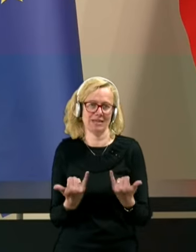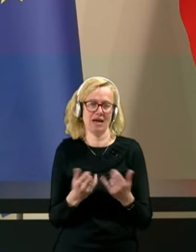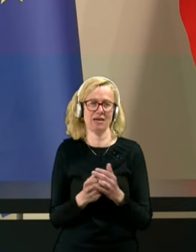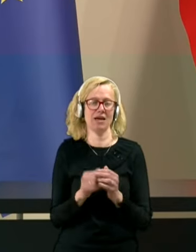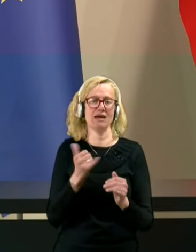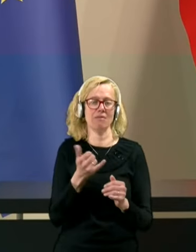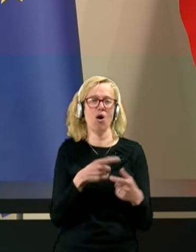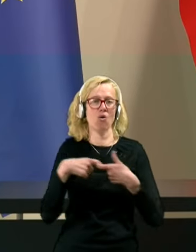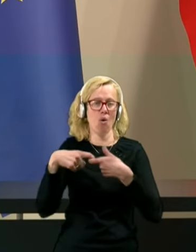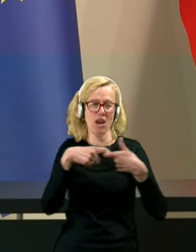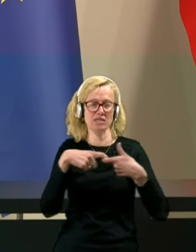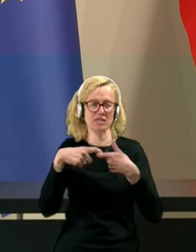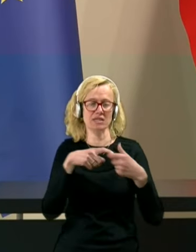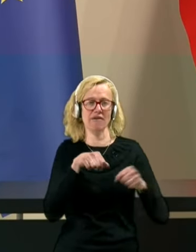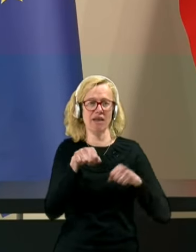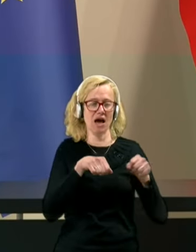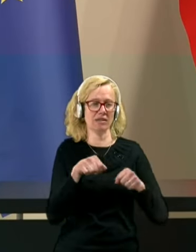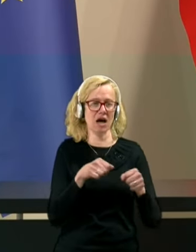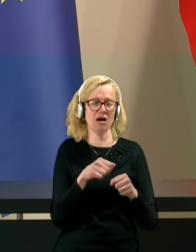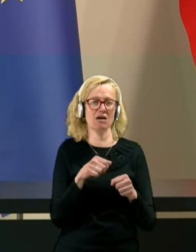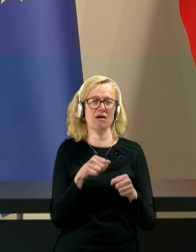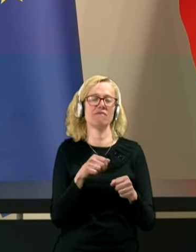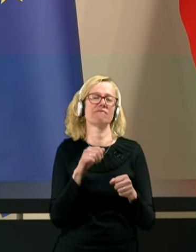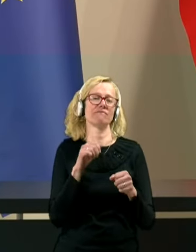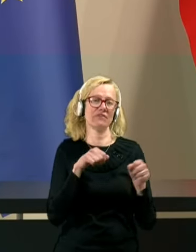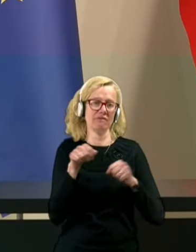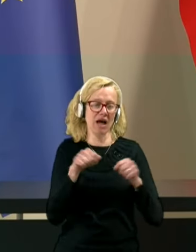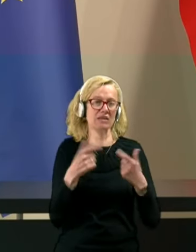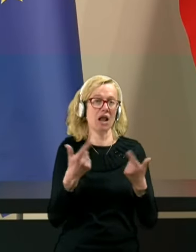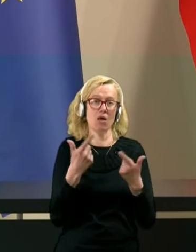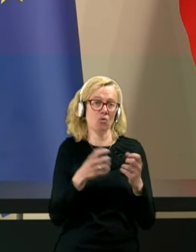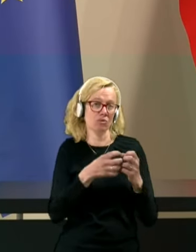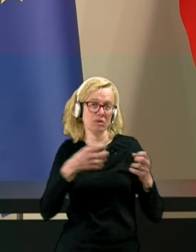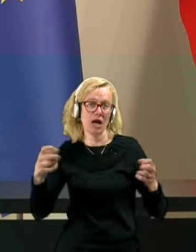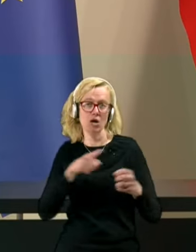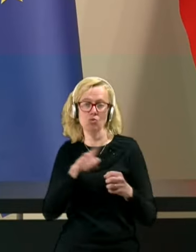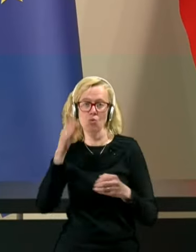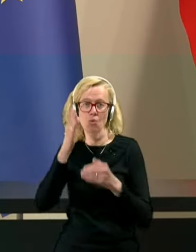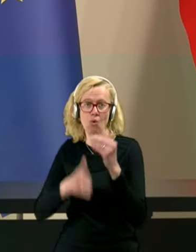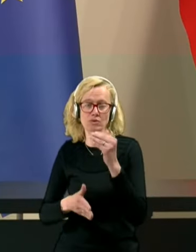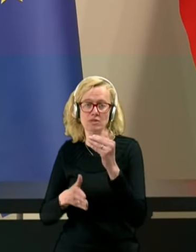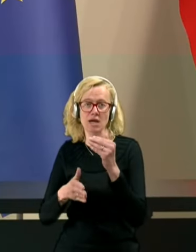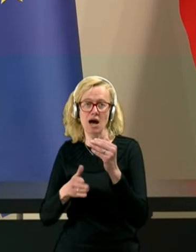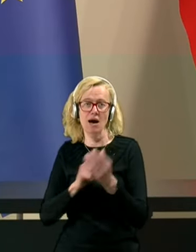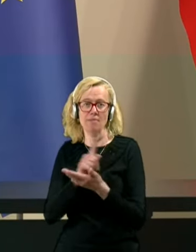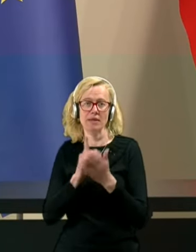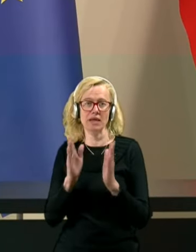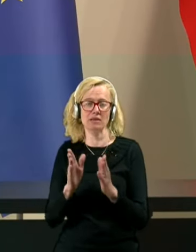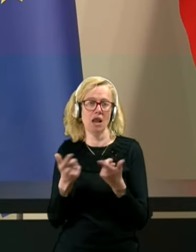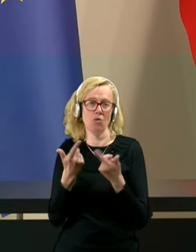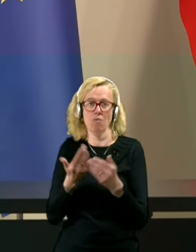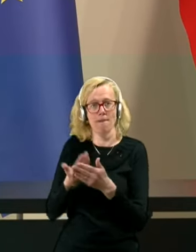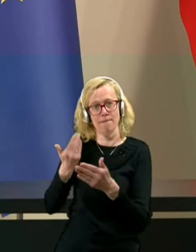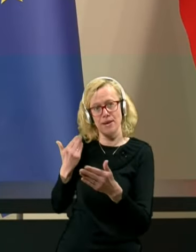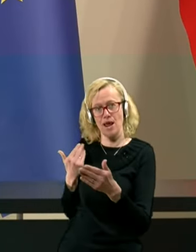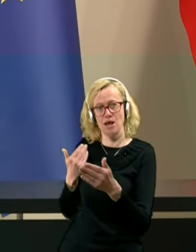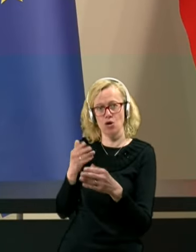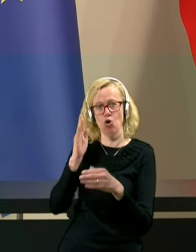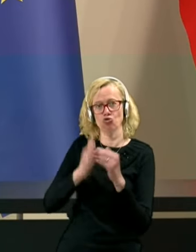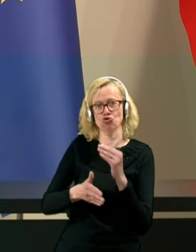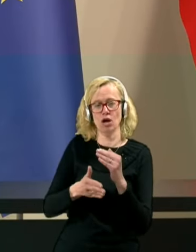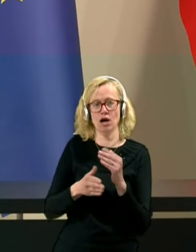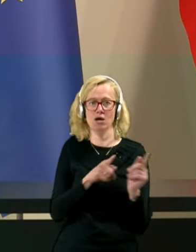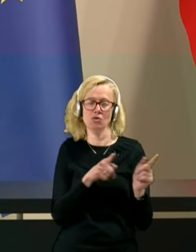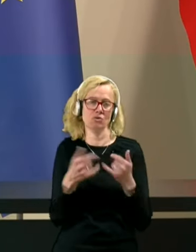koalicijska vlada pač vlada, ki lahko traja do konca mandata, lahko pa se tudi prej konča. Doslej imamo samo